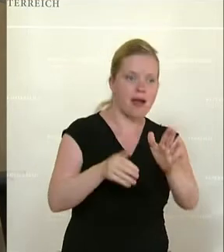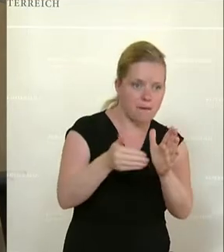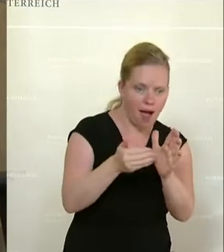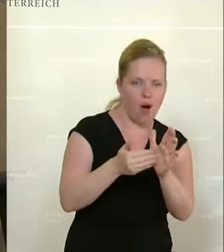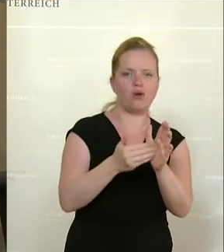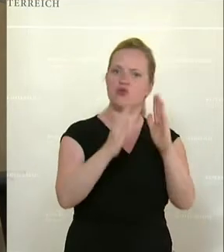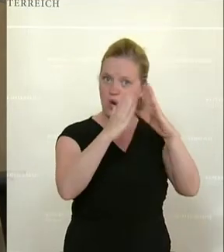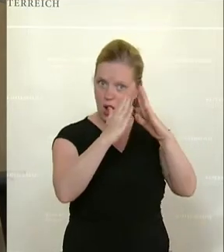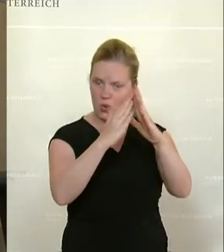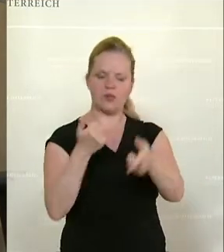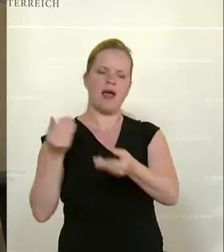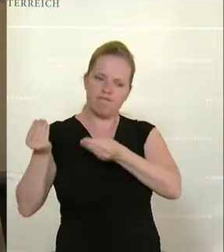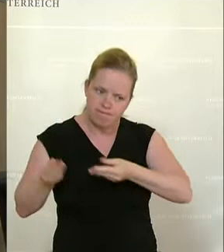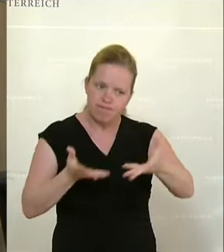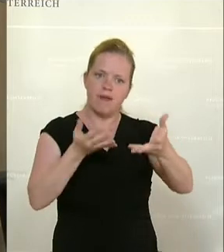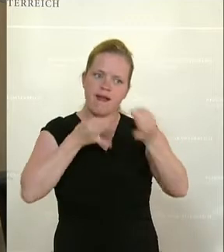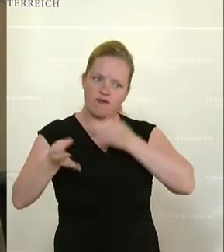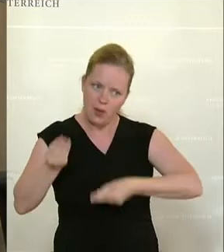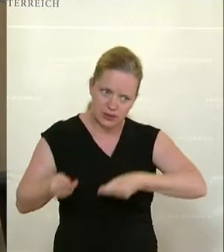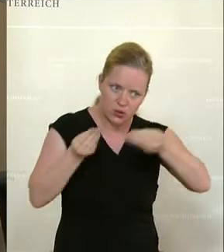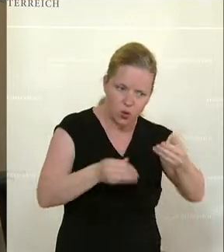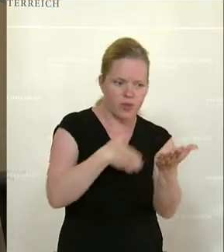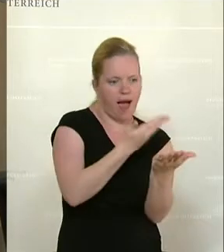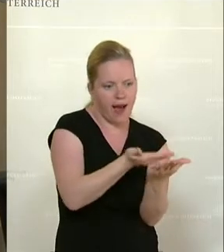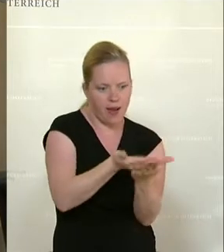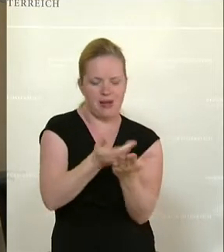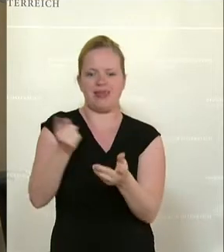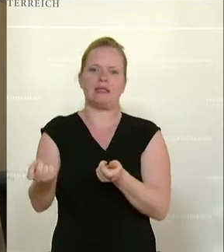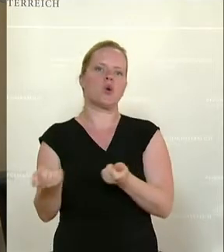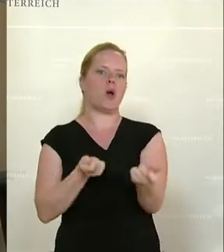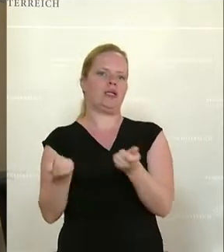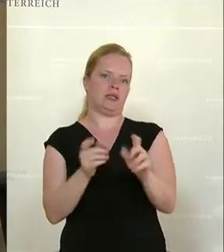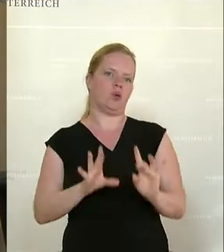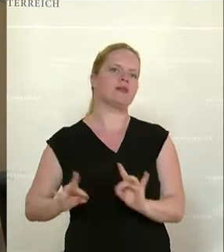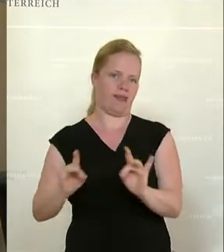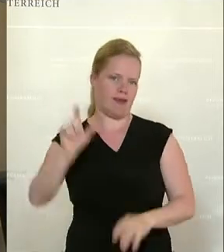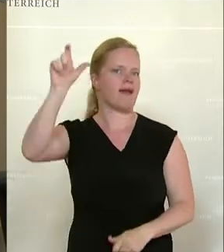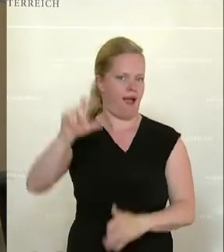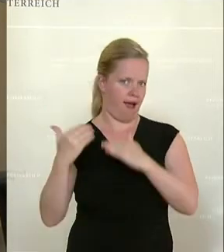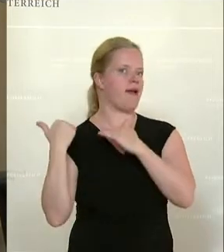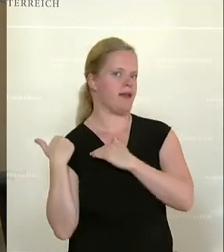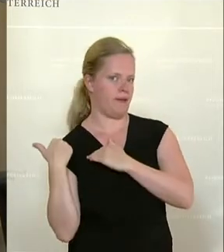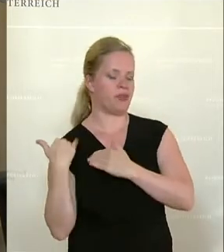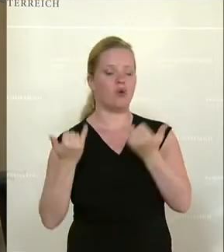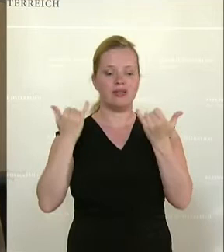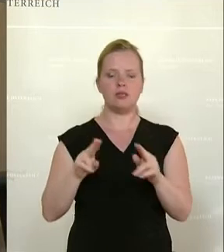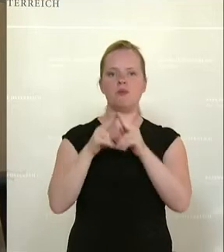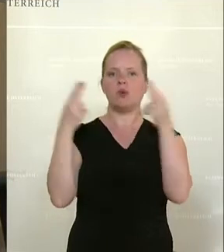Angebote darstellt. Ganz wichtig, das ist eine koordinierende Tätigkeit. Und mit der Änderung des